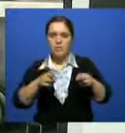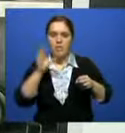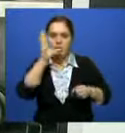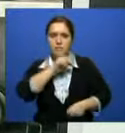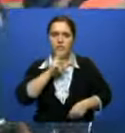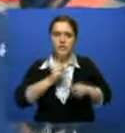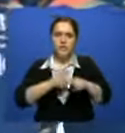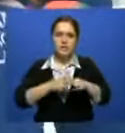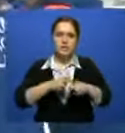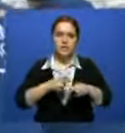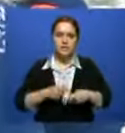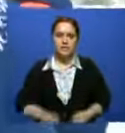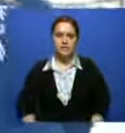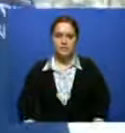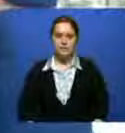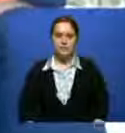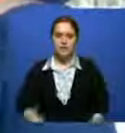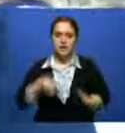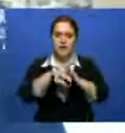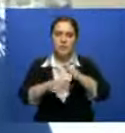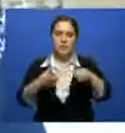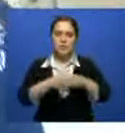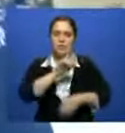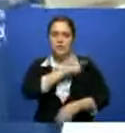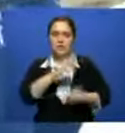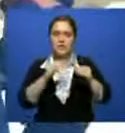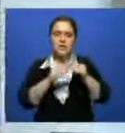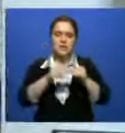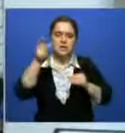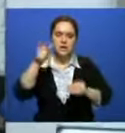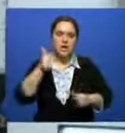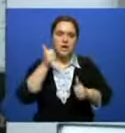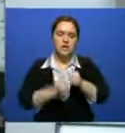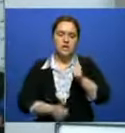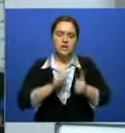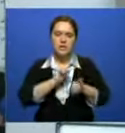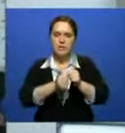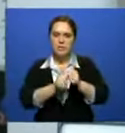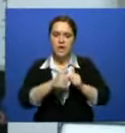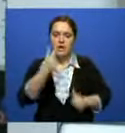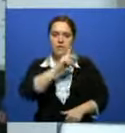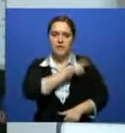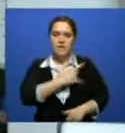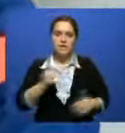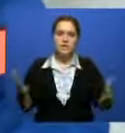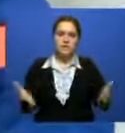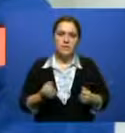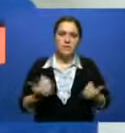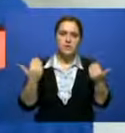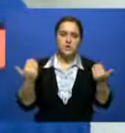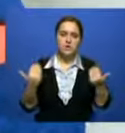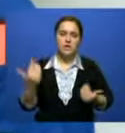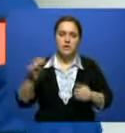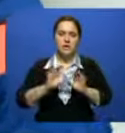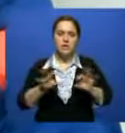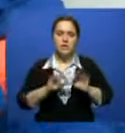можем разжать. В штате медико-спасательного пункта 10 человек. В каждой смене врачи по два фельдшера и спасателя. Сегодня они говорят